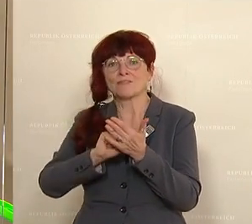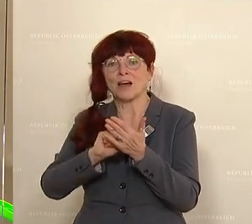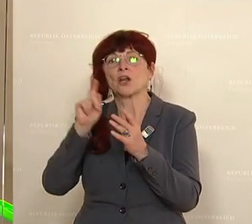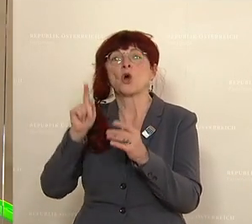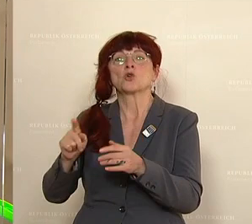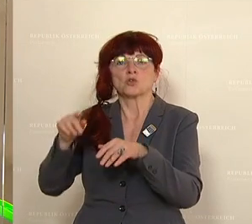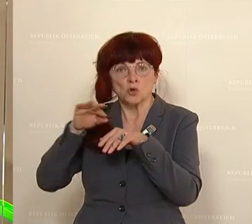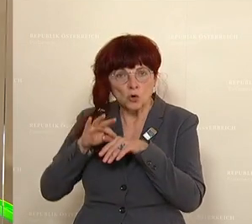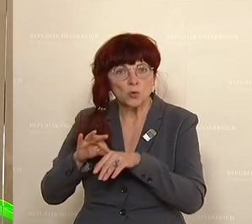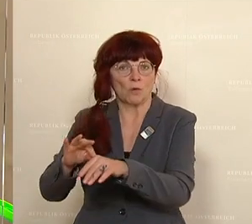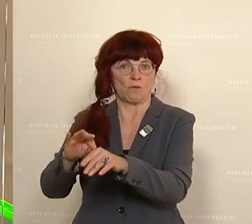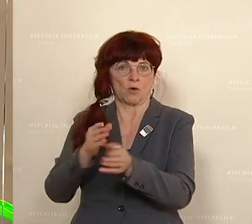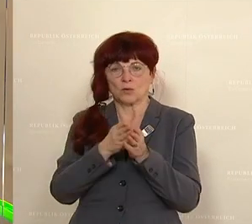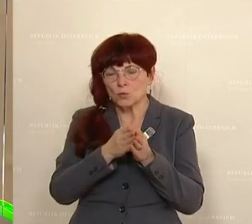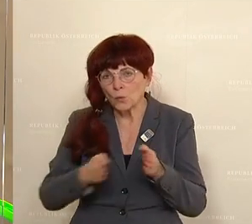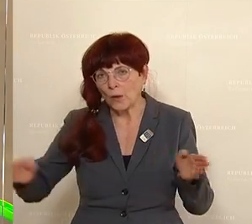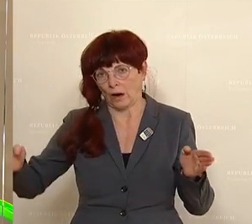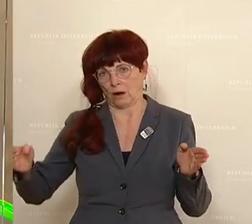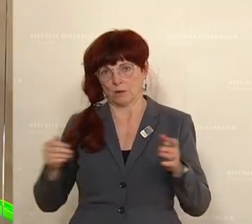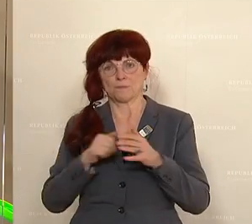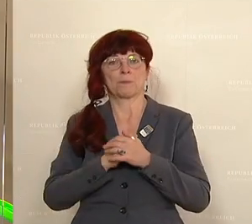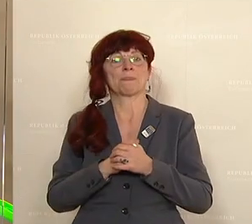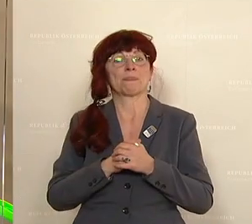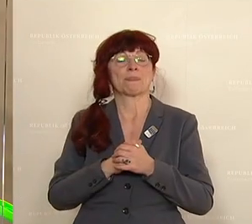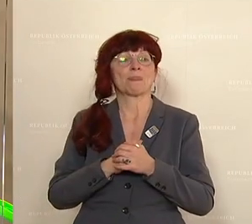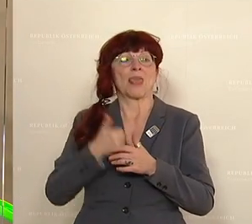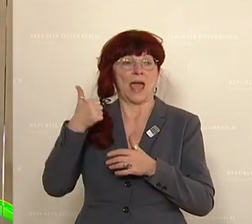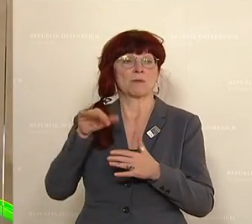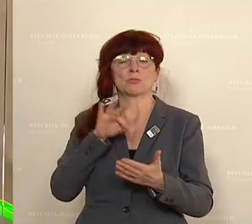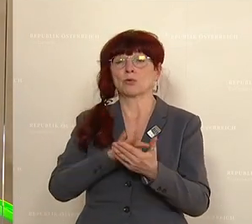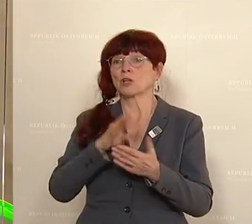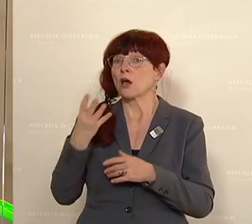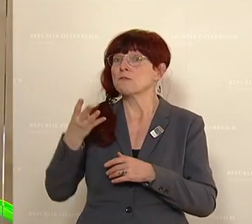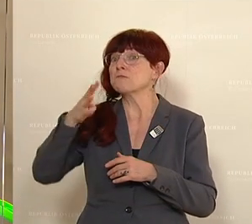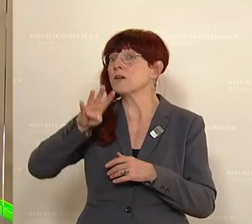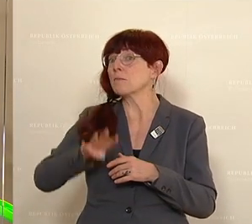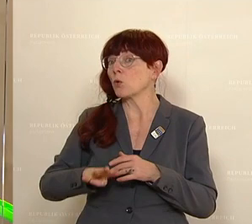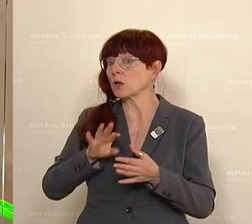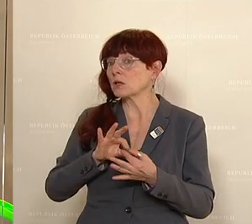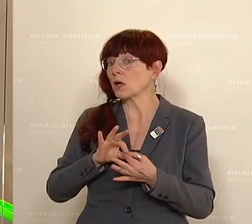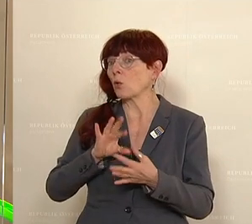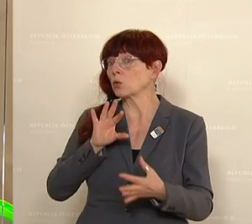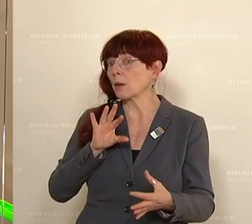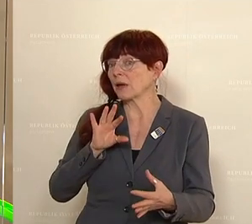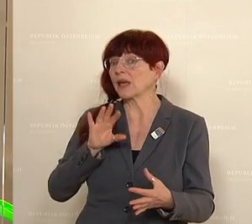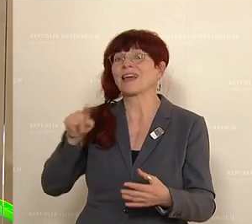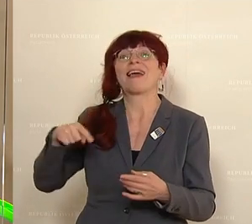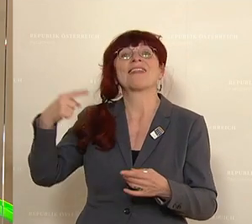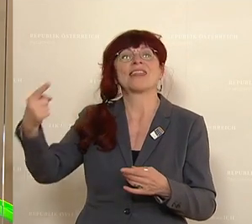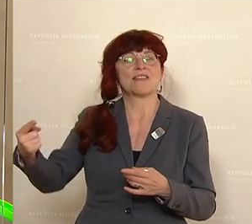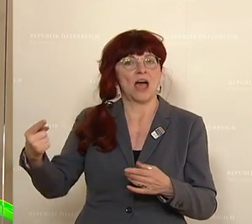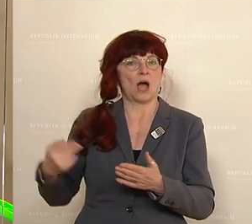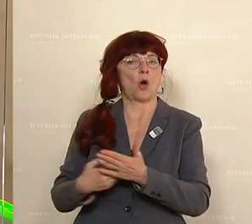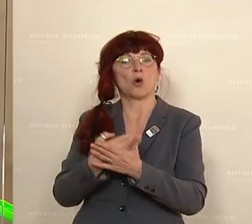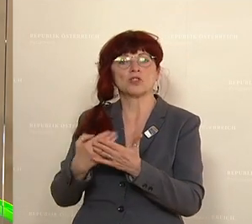Das ist der eine Punkt. Dazu muss aber auch gesagt werden, dass diese vier Monate unabhängig davon, ob danach eine Ausbildung als